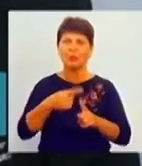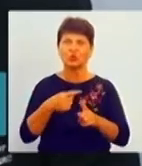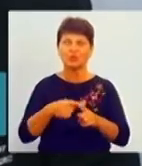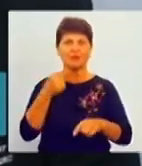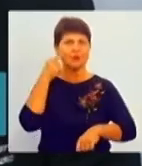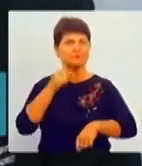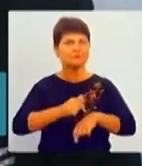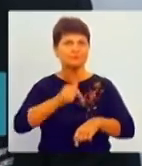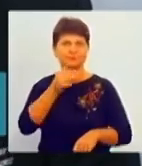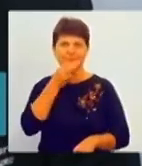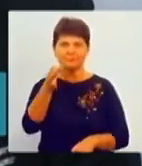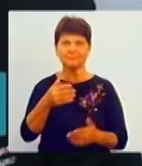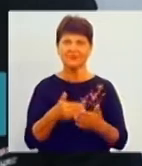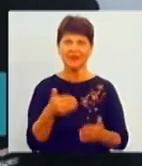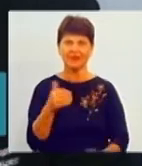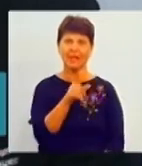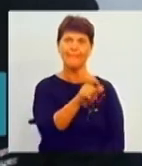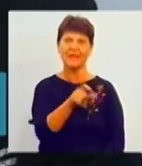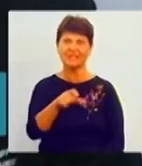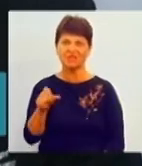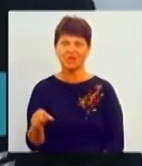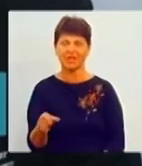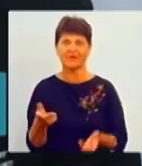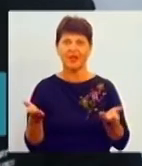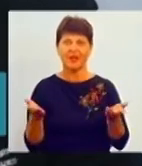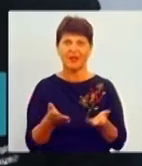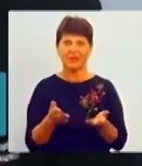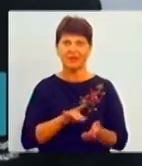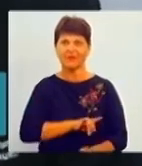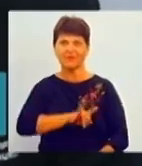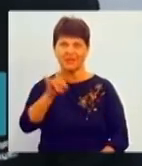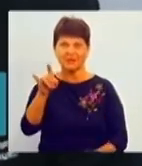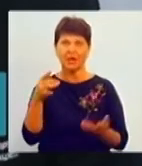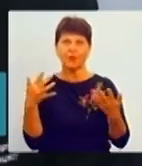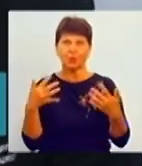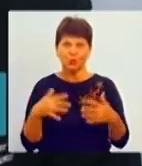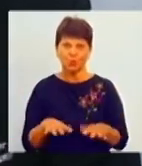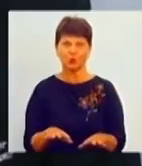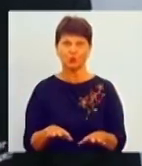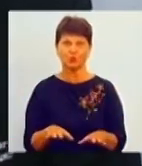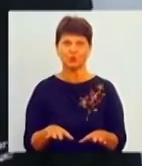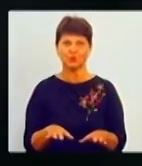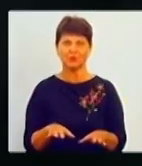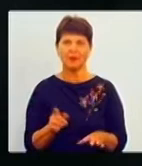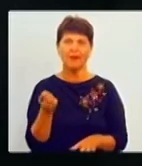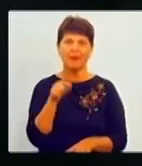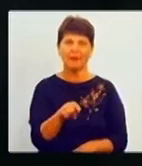від пасажирів, які вже злітали, та кількість